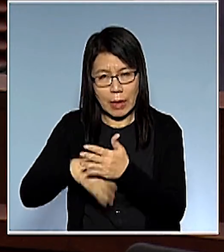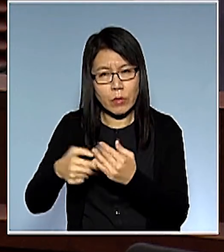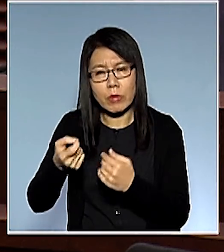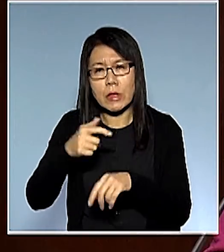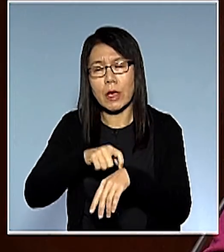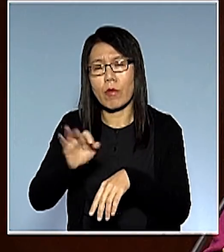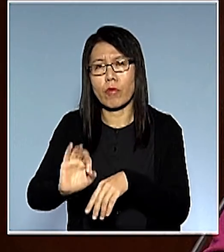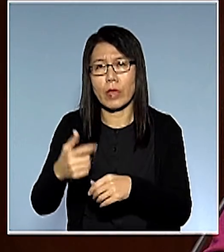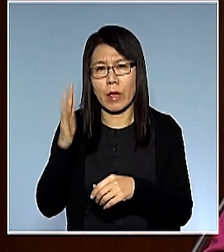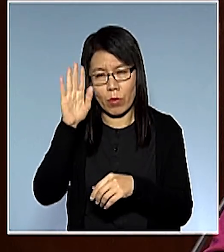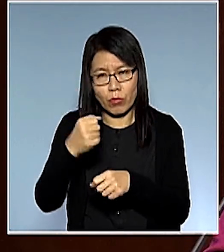感謝主席